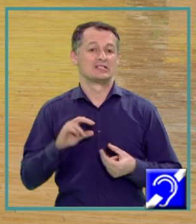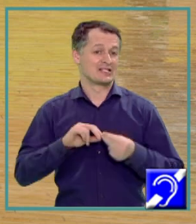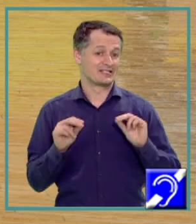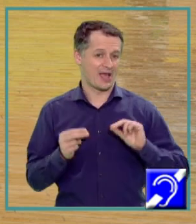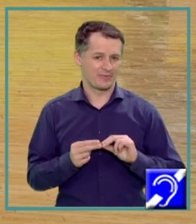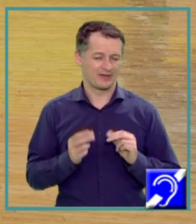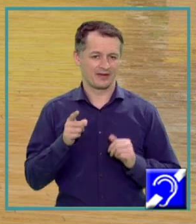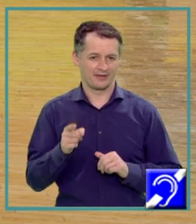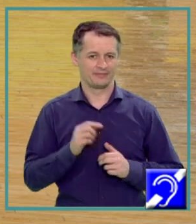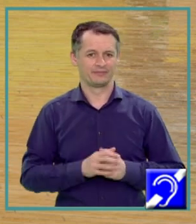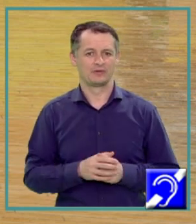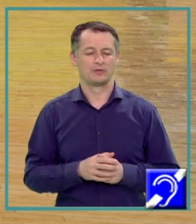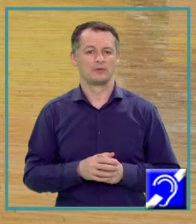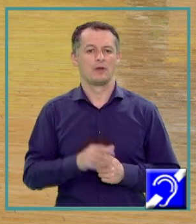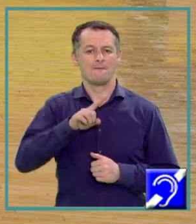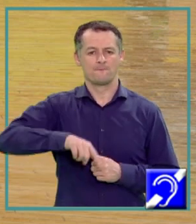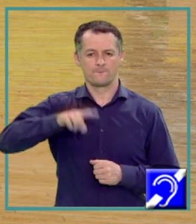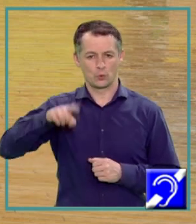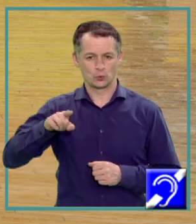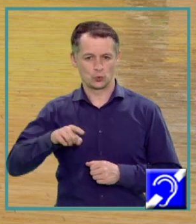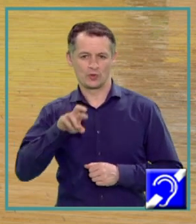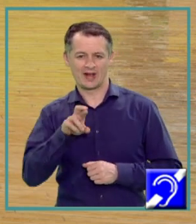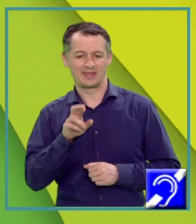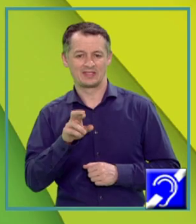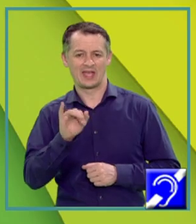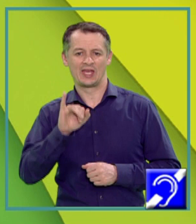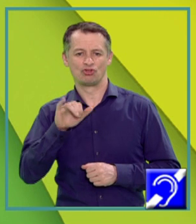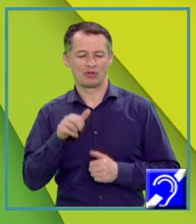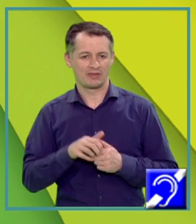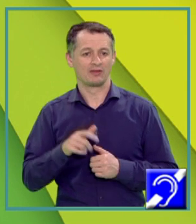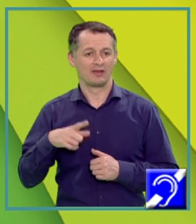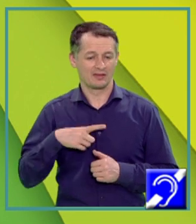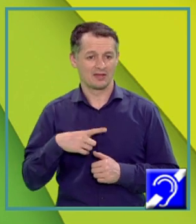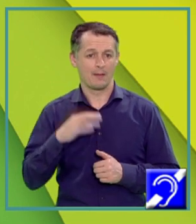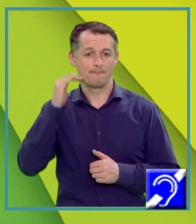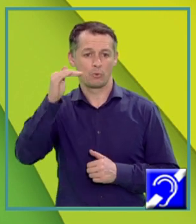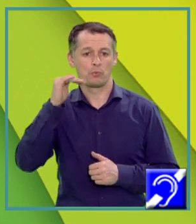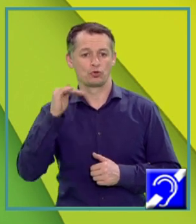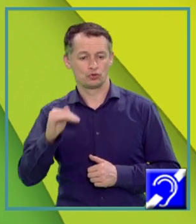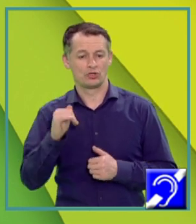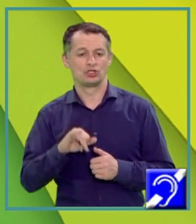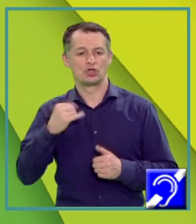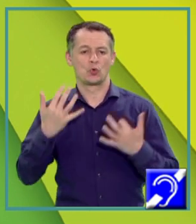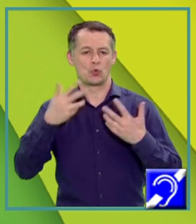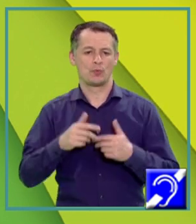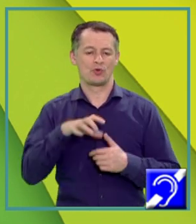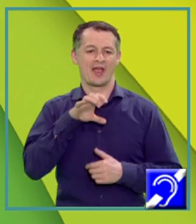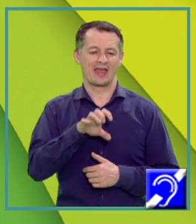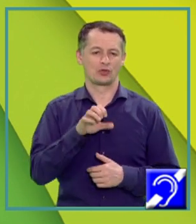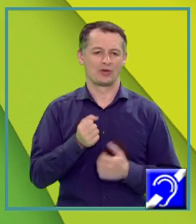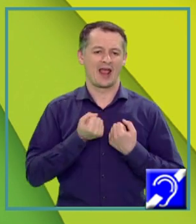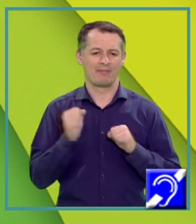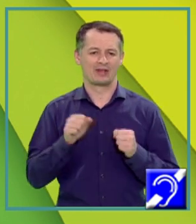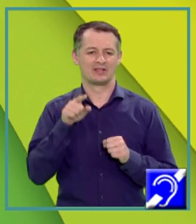fluxul radiației incidente este proporțional și cu numărul de electroni